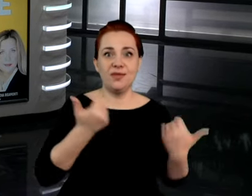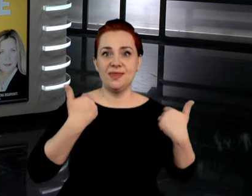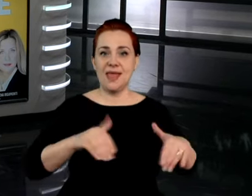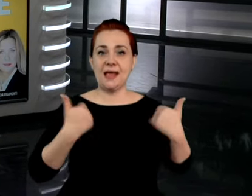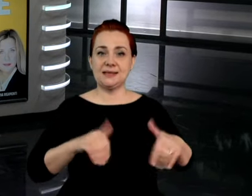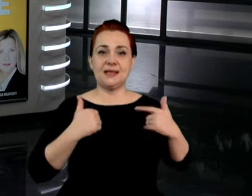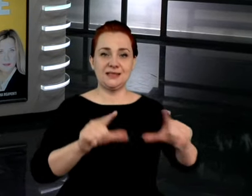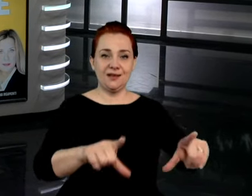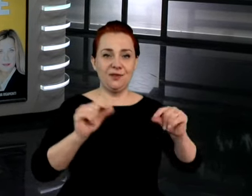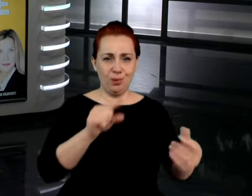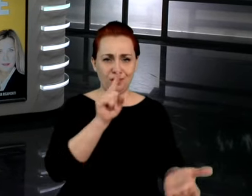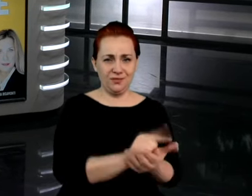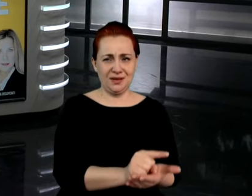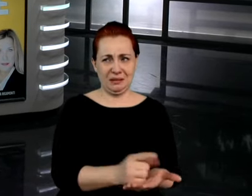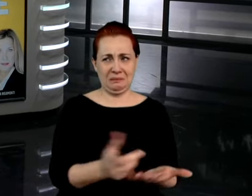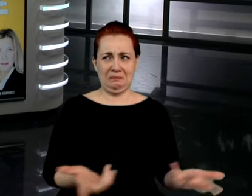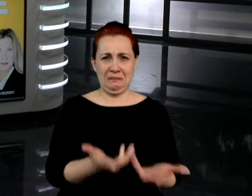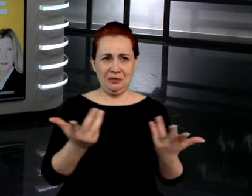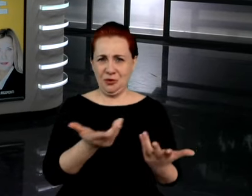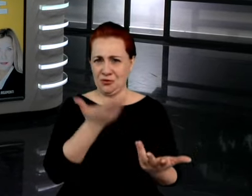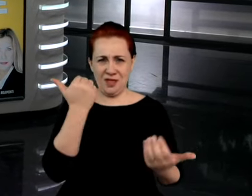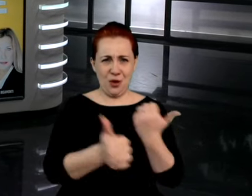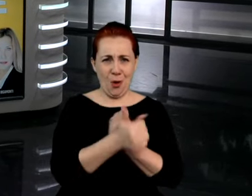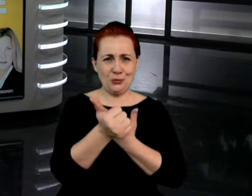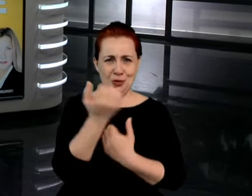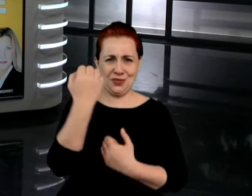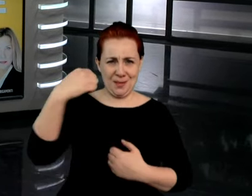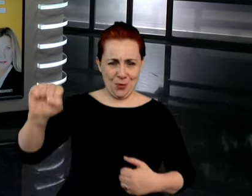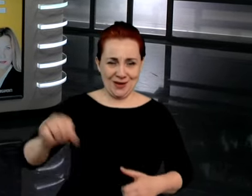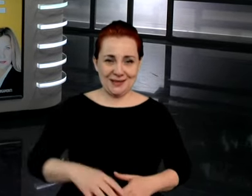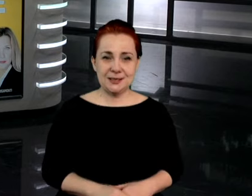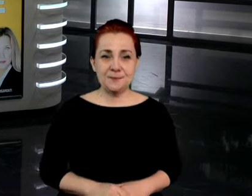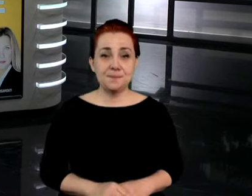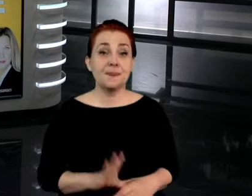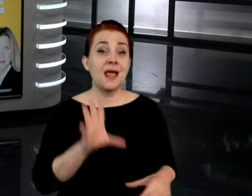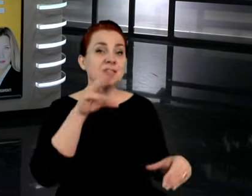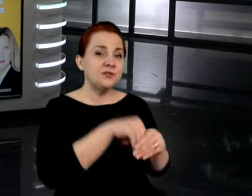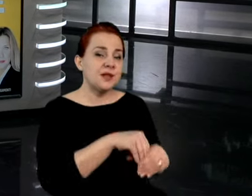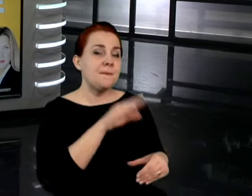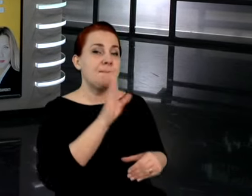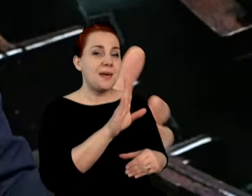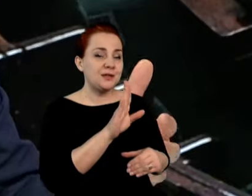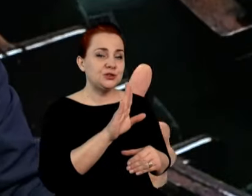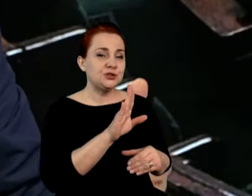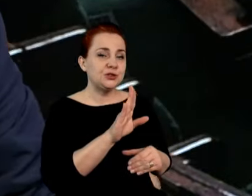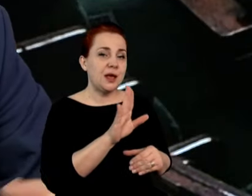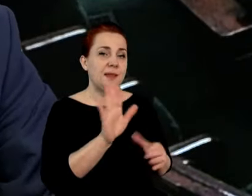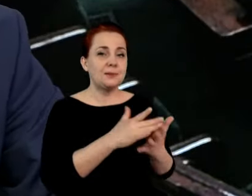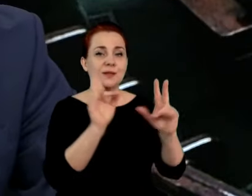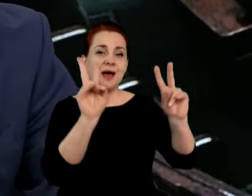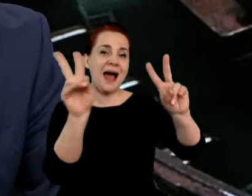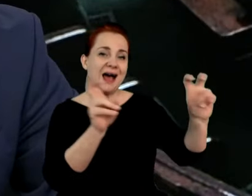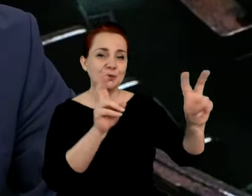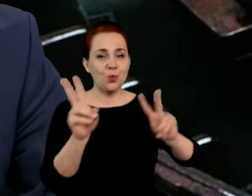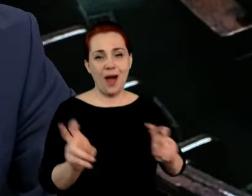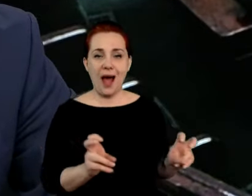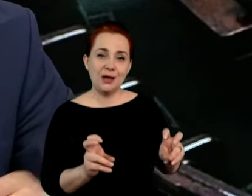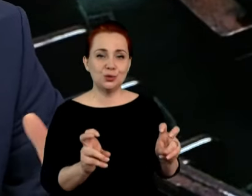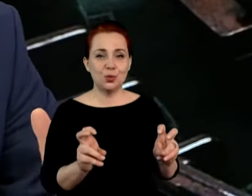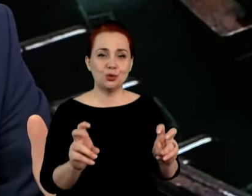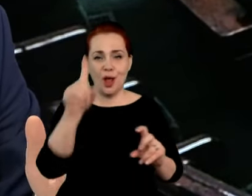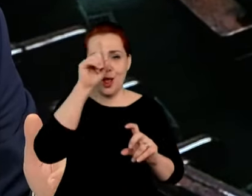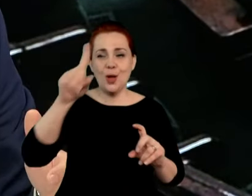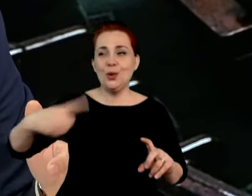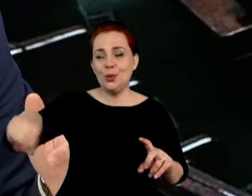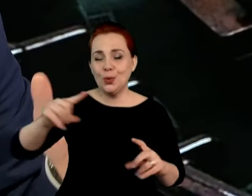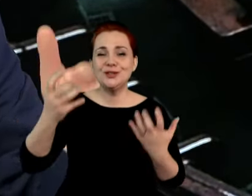nie rozumie istoty demokracji. Będziecie w tej kampanii przybijać się na takie hasła, nawet populistycznie, którzy nazywają